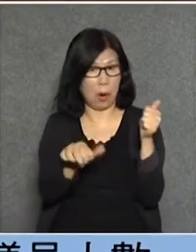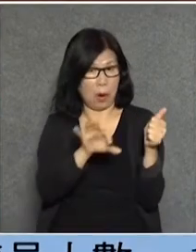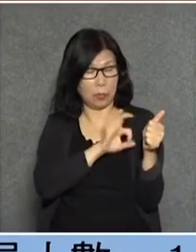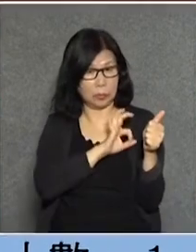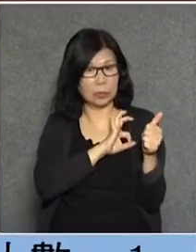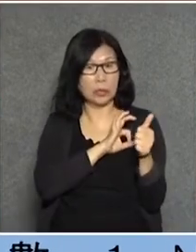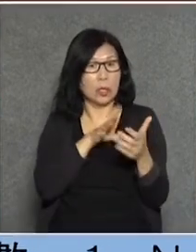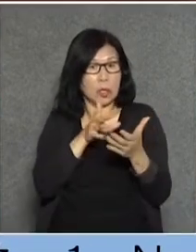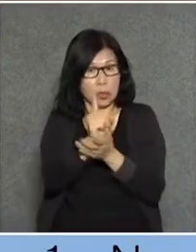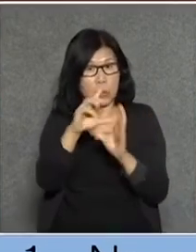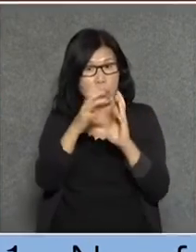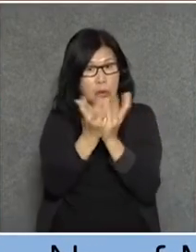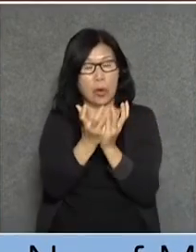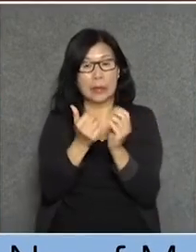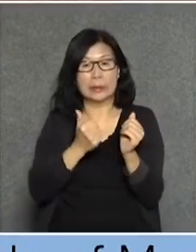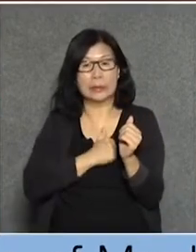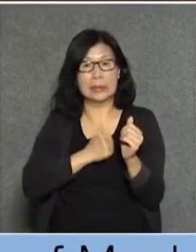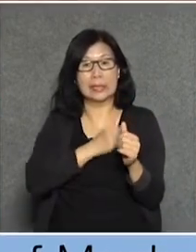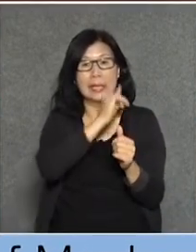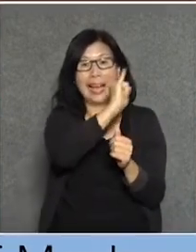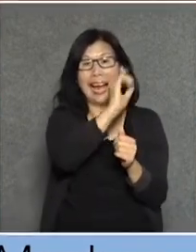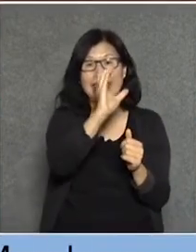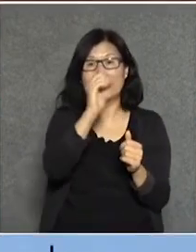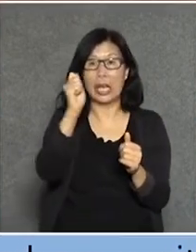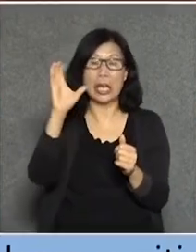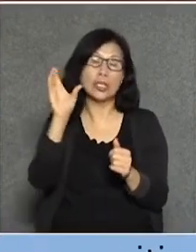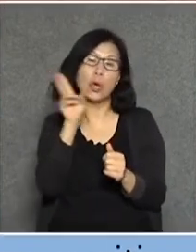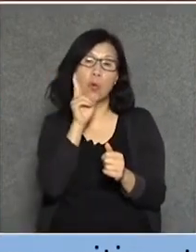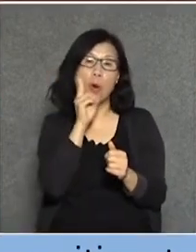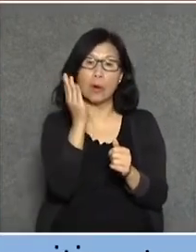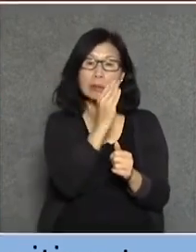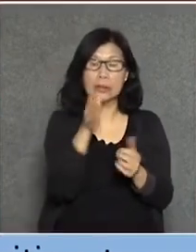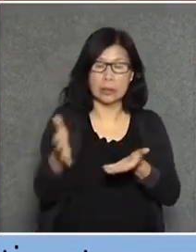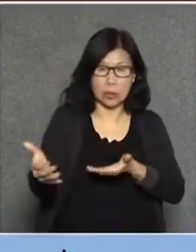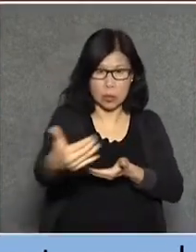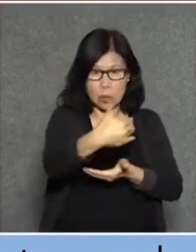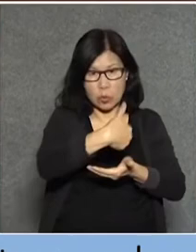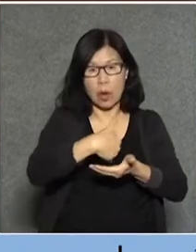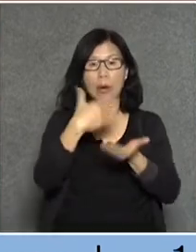一個專員田政公署這樣網羅所有